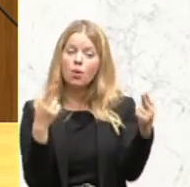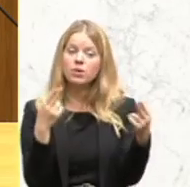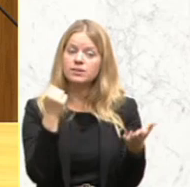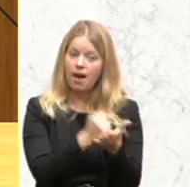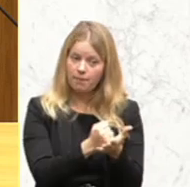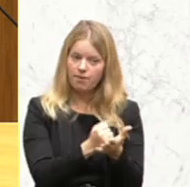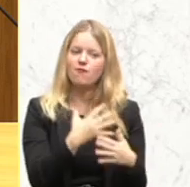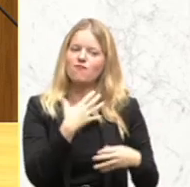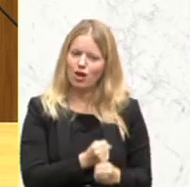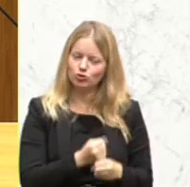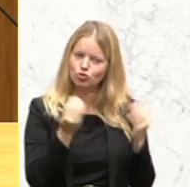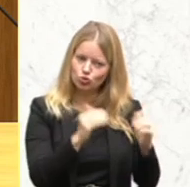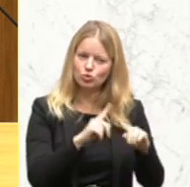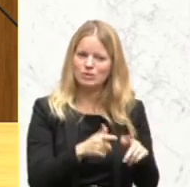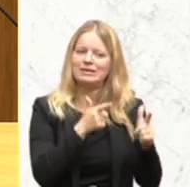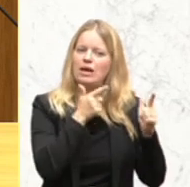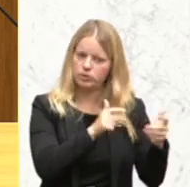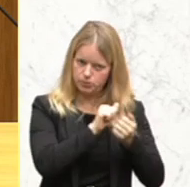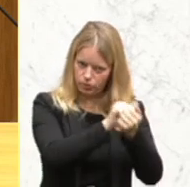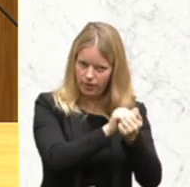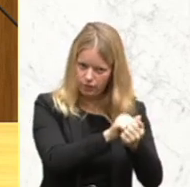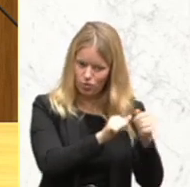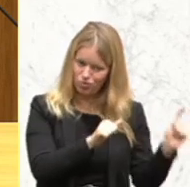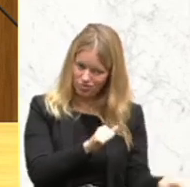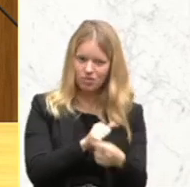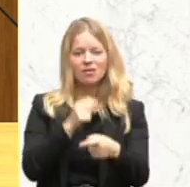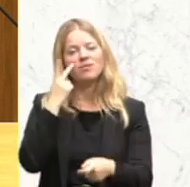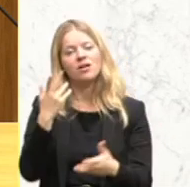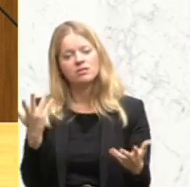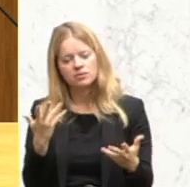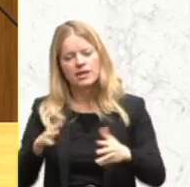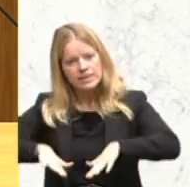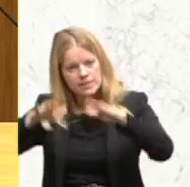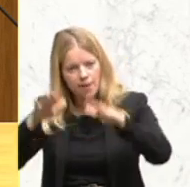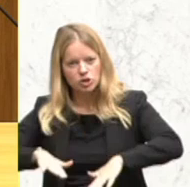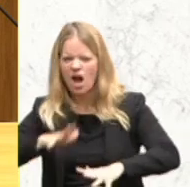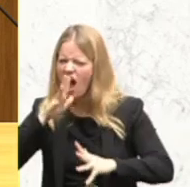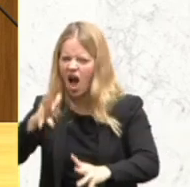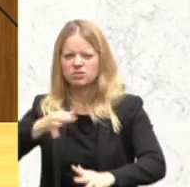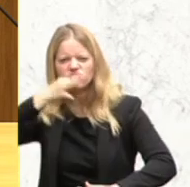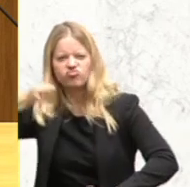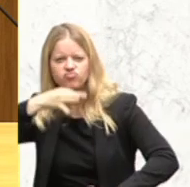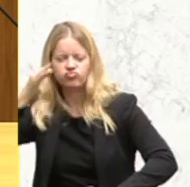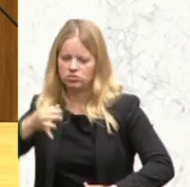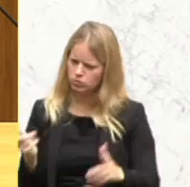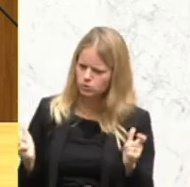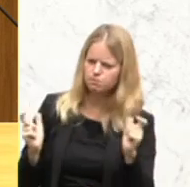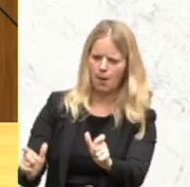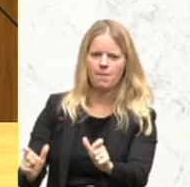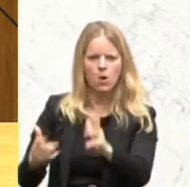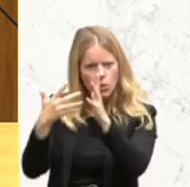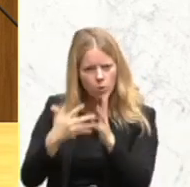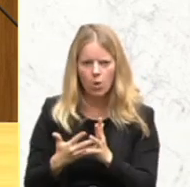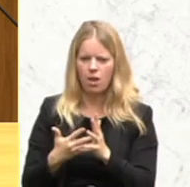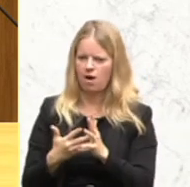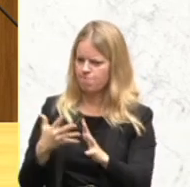Terrorismusbekämpfung muss islamische Hassprediger in Österreich unter Kontrolle halten und notfalls einschreiten